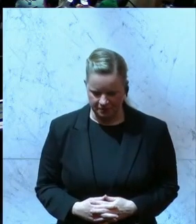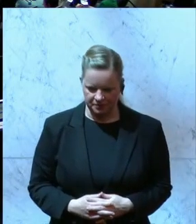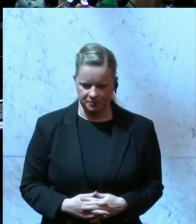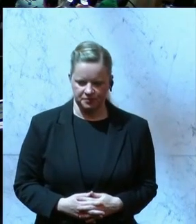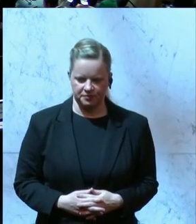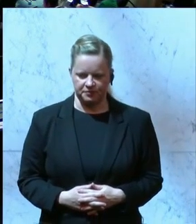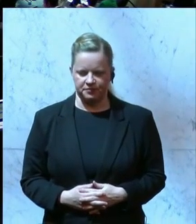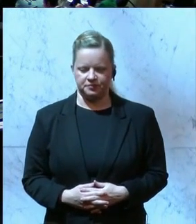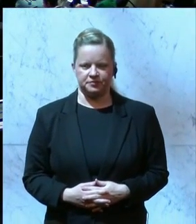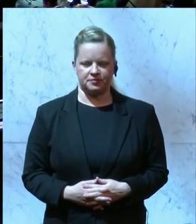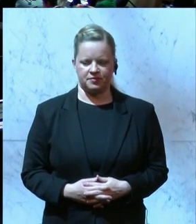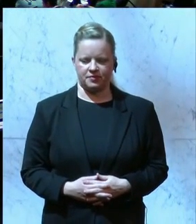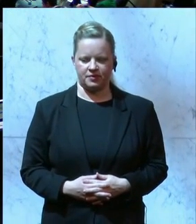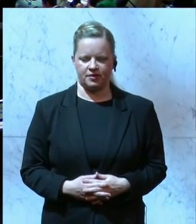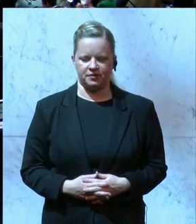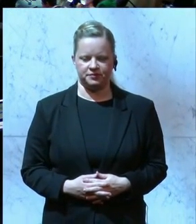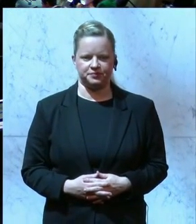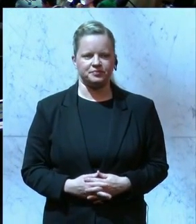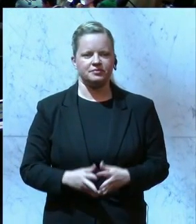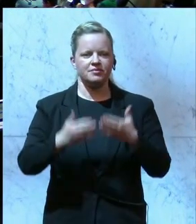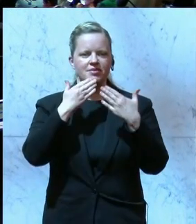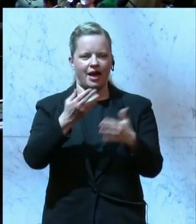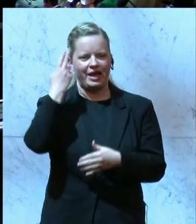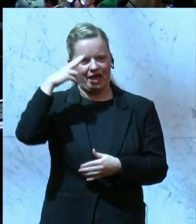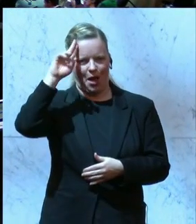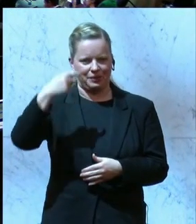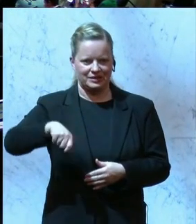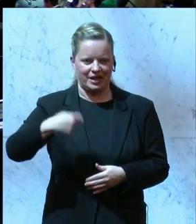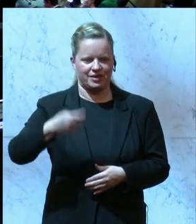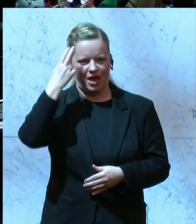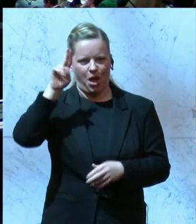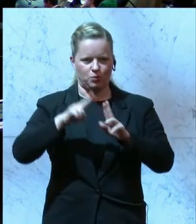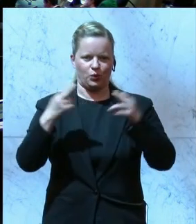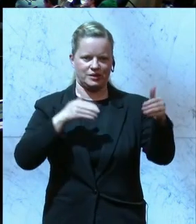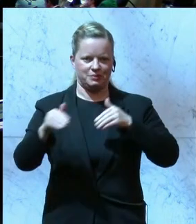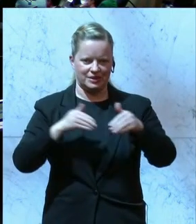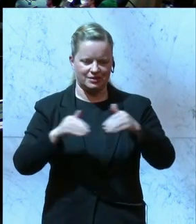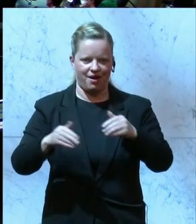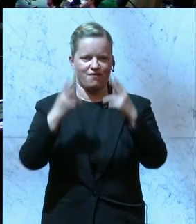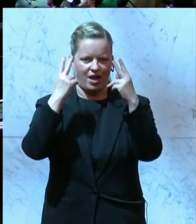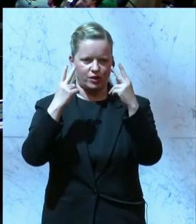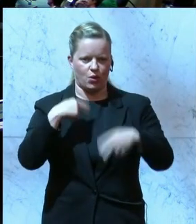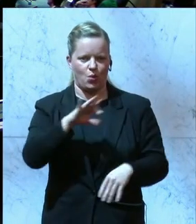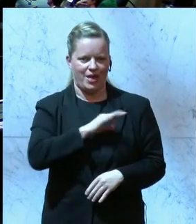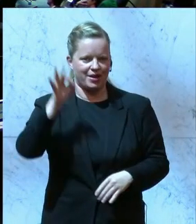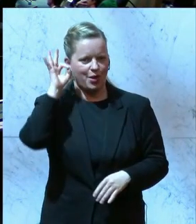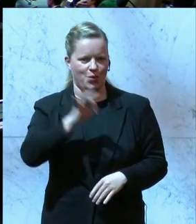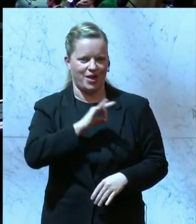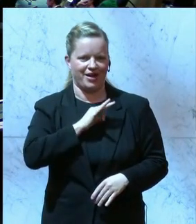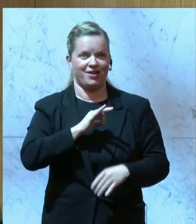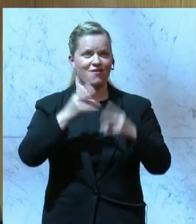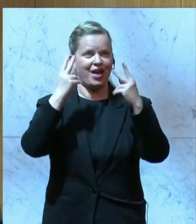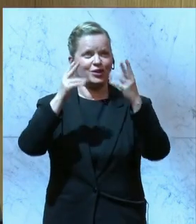Als nächste Rednerin zu Wort gemeldet hat sich Andrea Holzner von der ÖVP. geehrte Kolleginnen und Kollegen, sehr geehrte Zuseherinnen und Zuseher